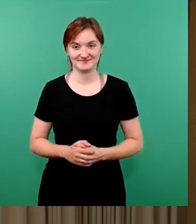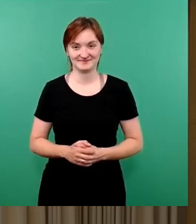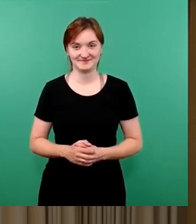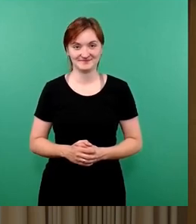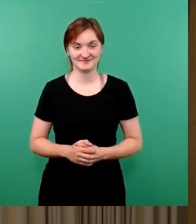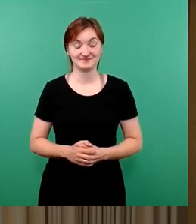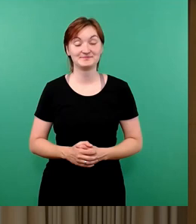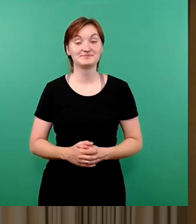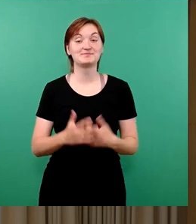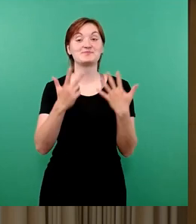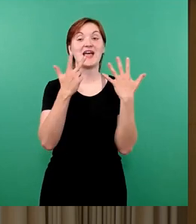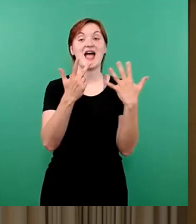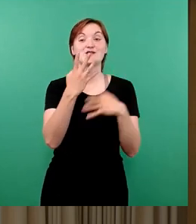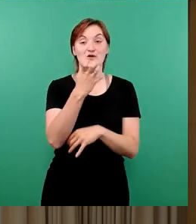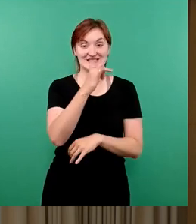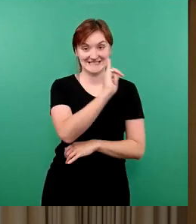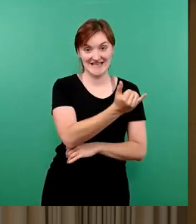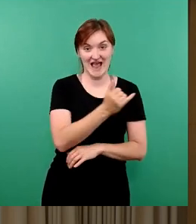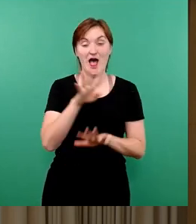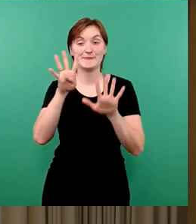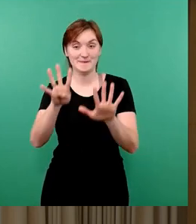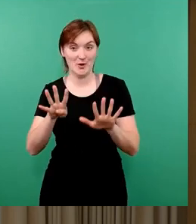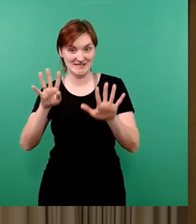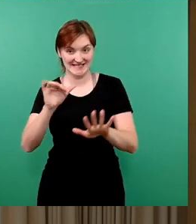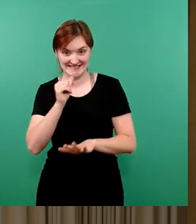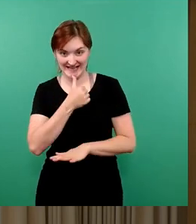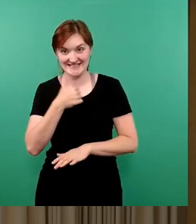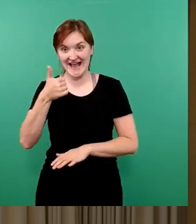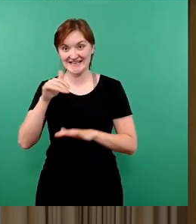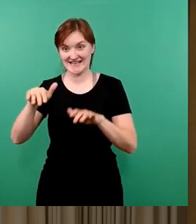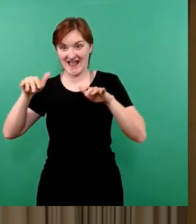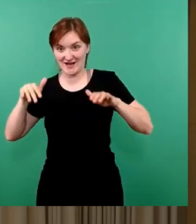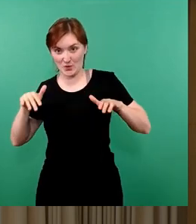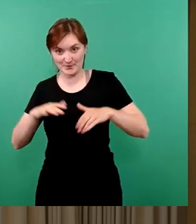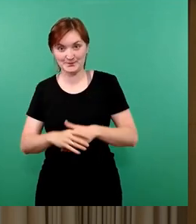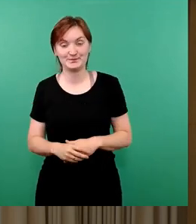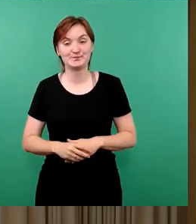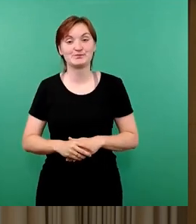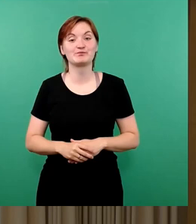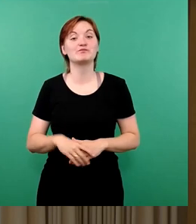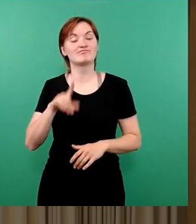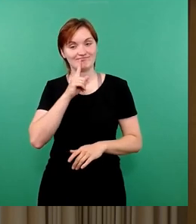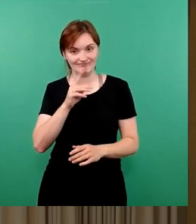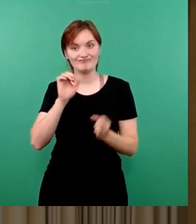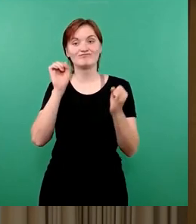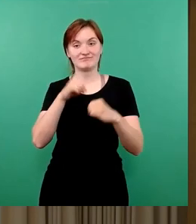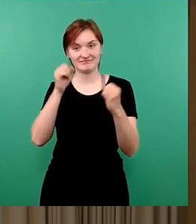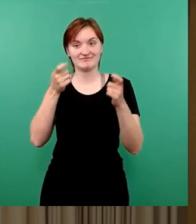48, ja, stimmen, 19, nein. Eine Enthaltung. Damit ebenso geschlossen.